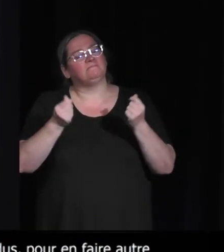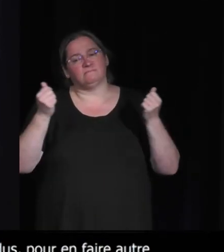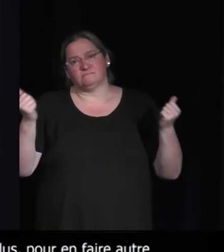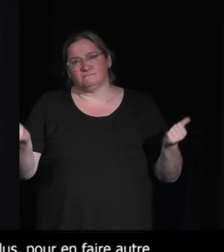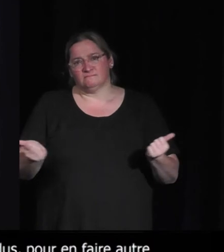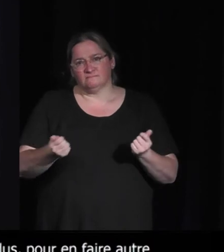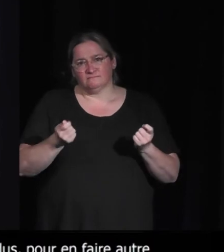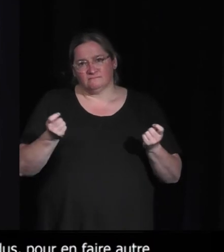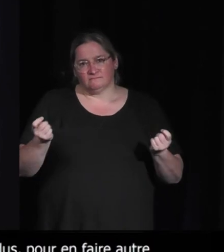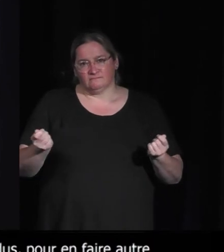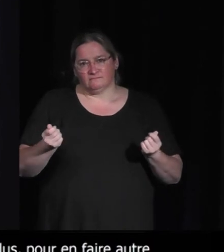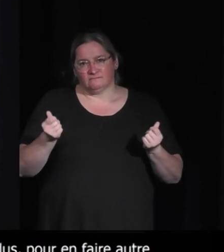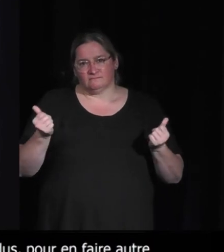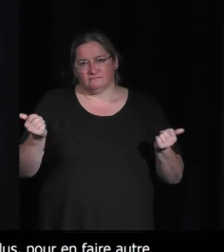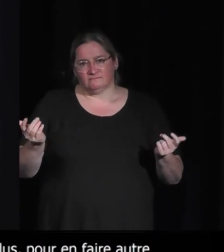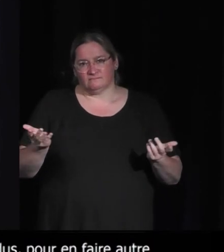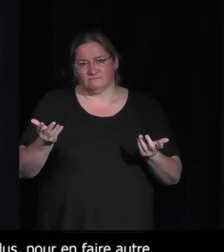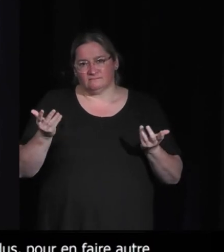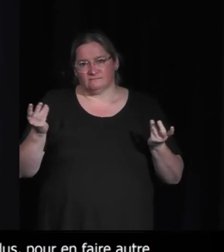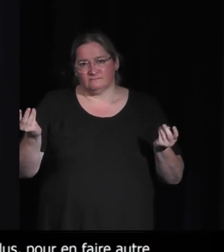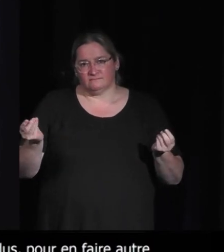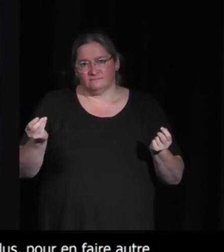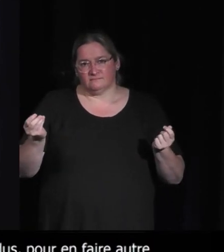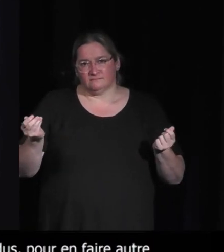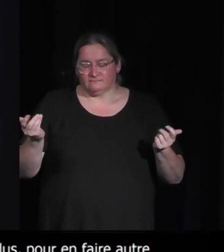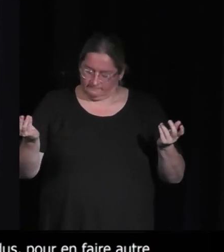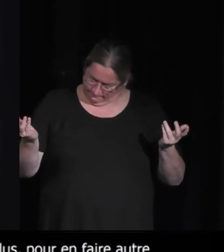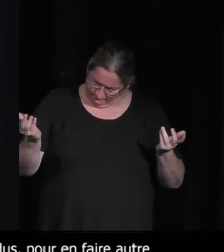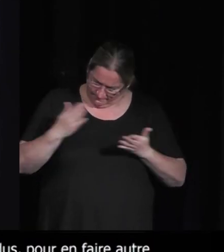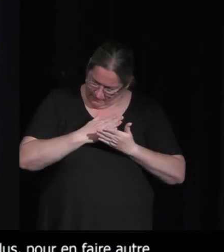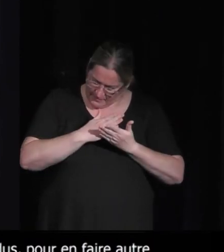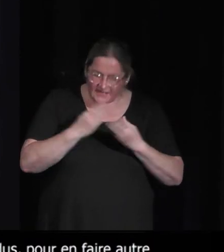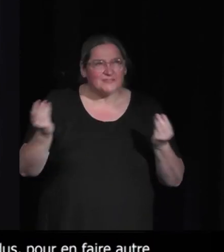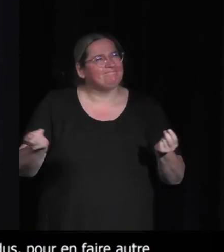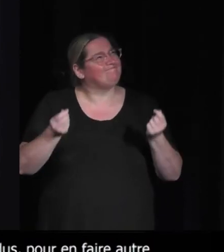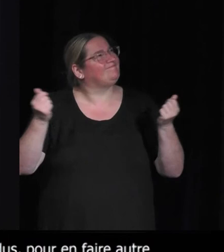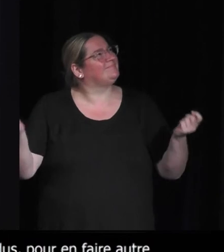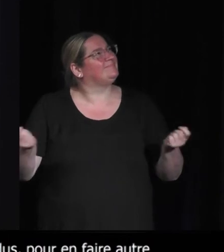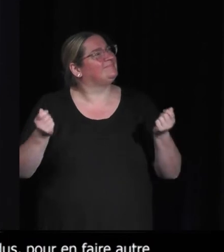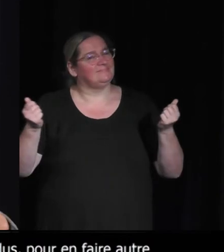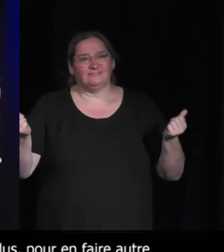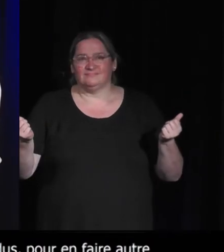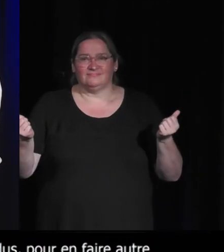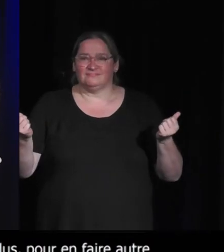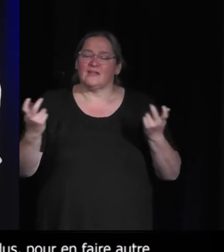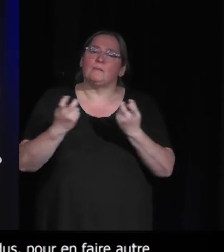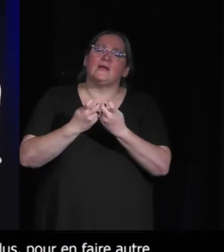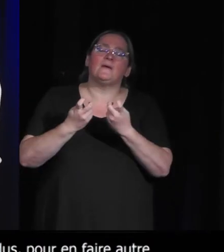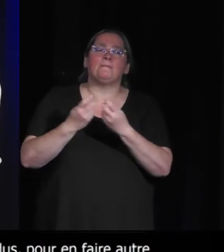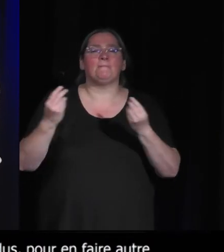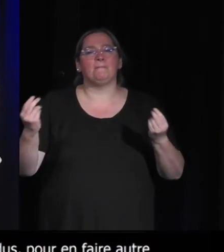du partage de patrimoine entre